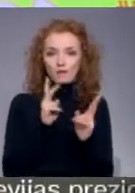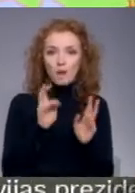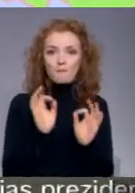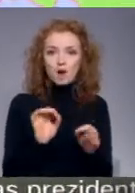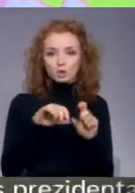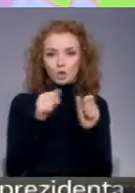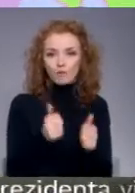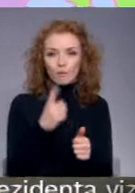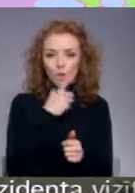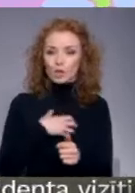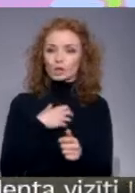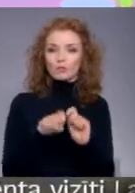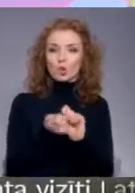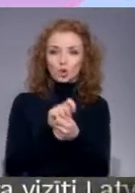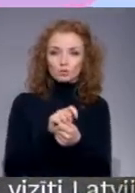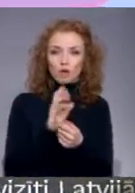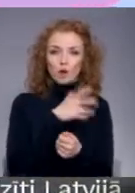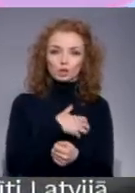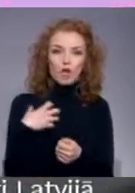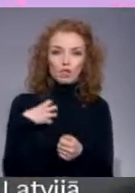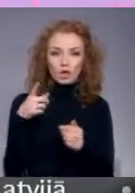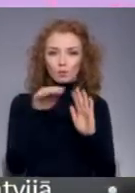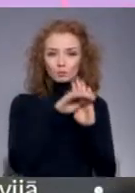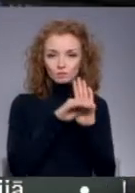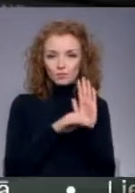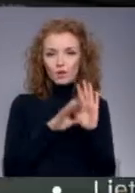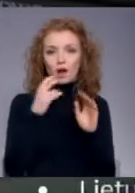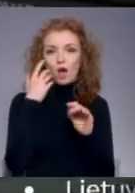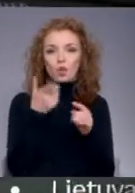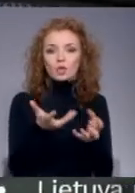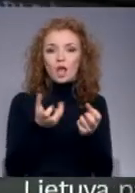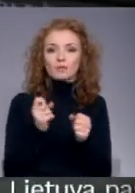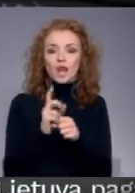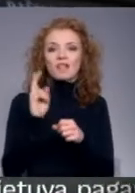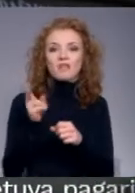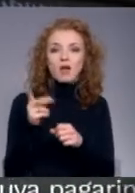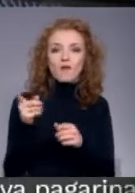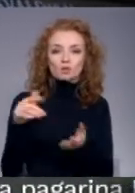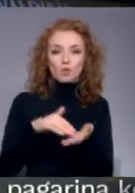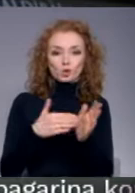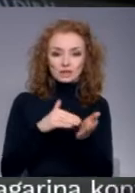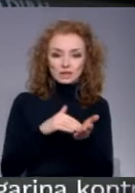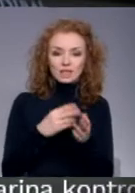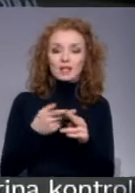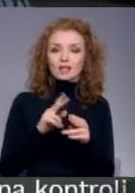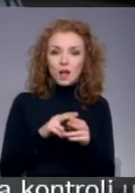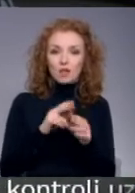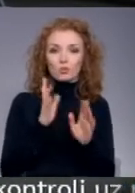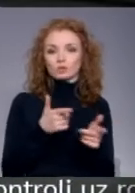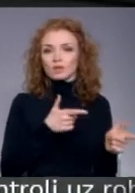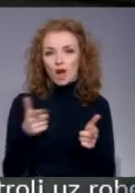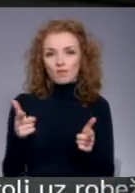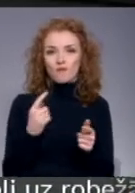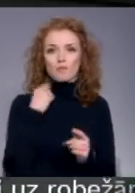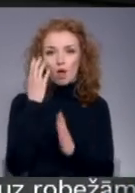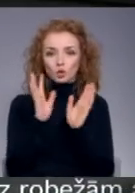nepieciešamos grozījumus pašvaldību nolikumos, kad tie būšot saņemti arī Čekavas pozīcijas deputāti, būšot gatavi balsot par